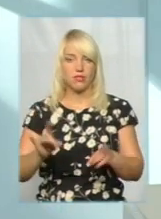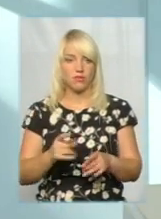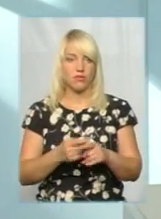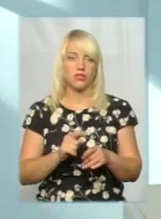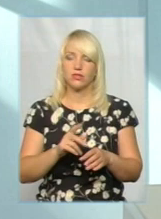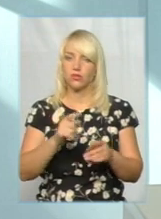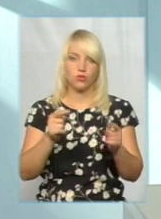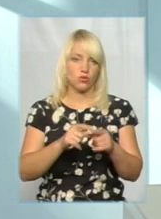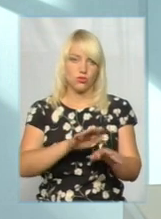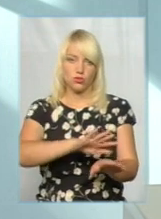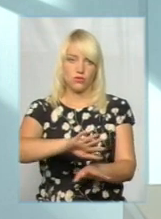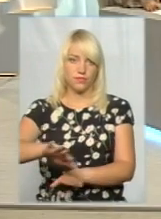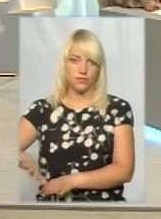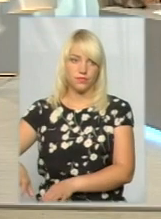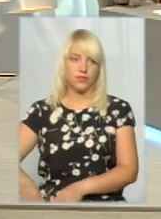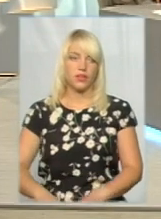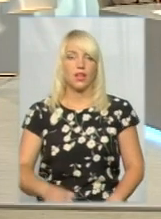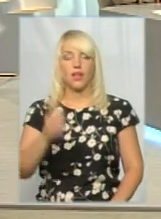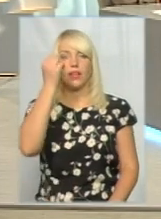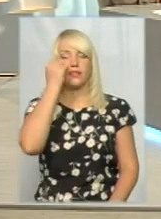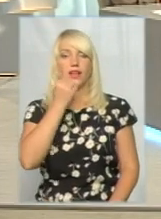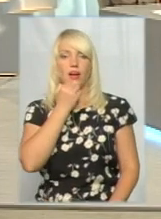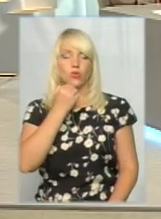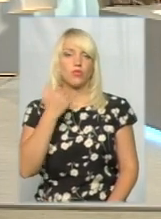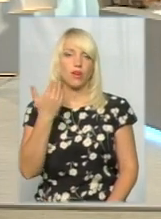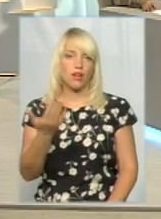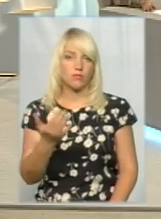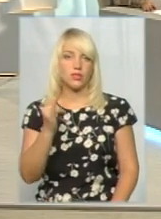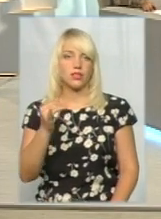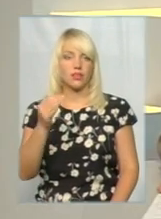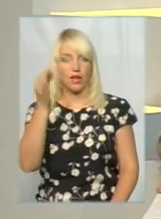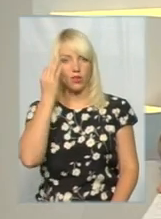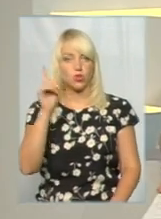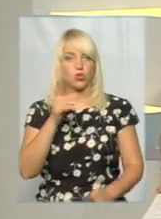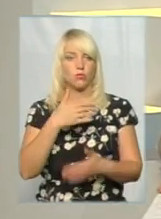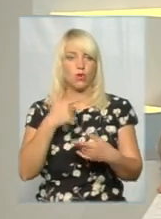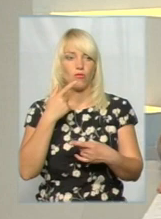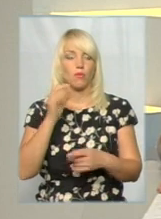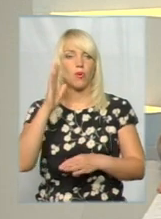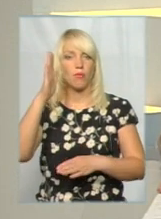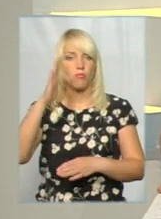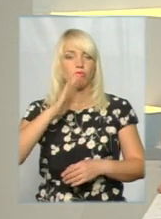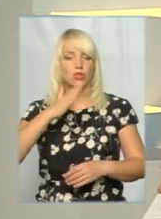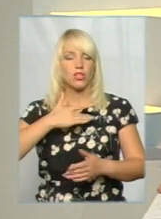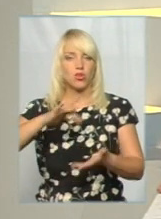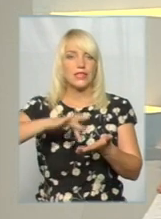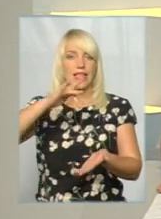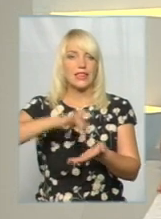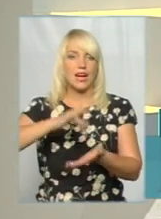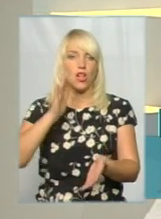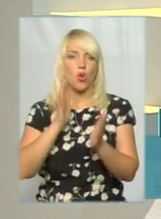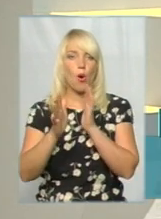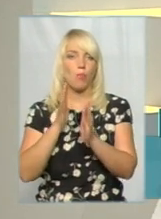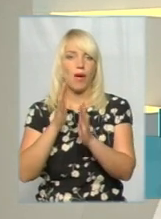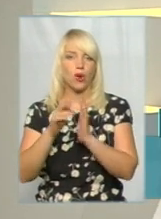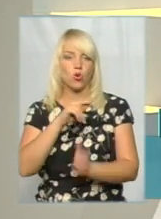буде відкинути. Дякую, пане Василю. Я нагадую, що говорили сьогодні ми про майбутнє нашого центрального парку імені